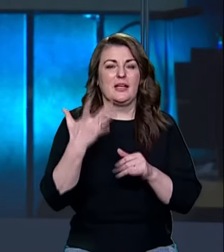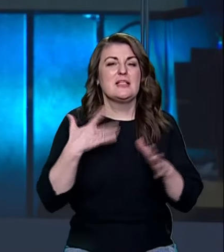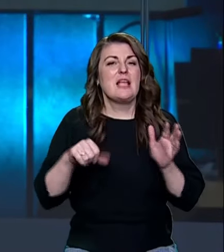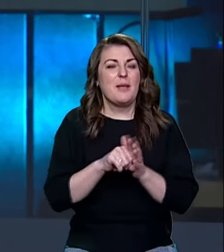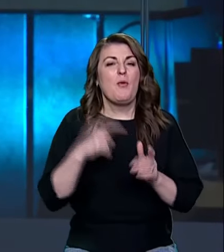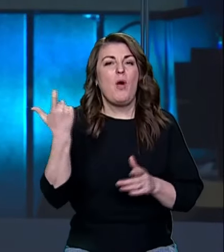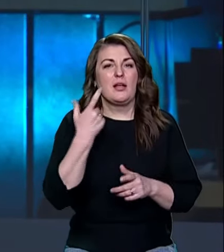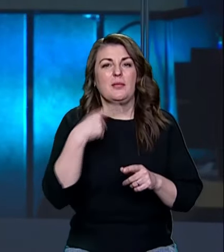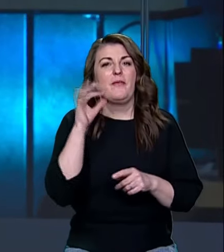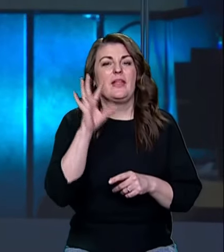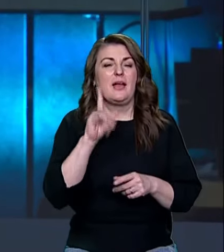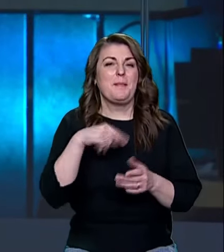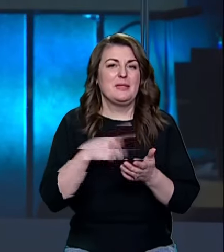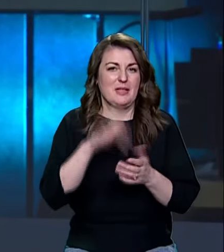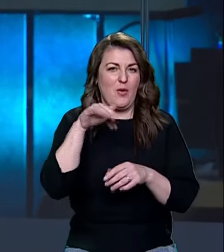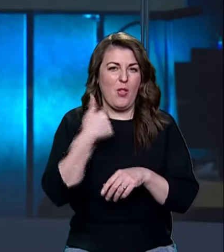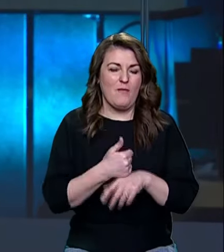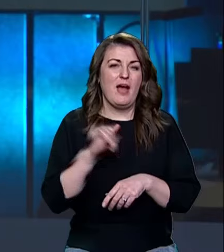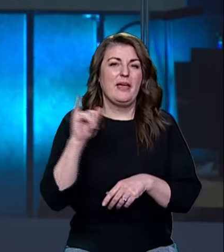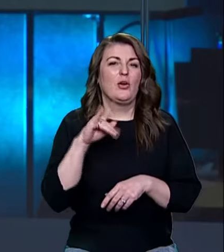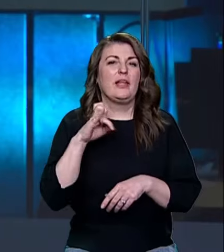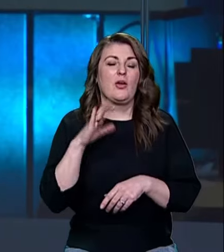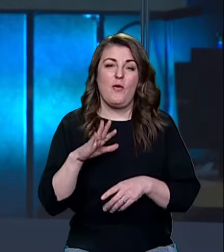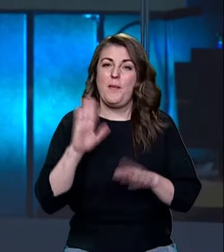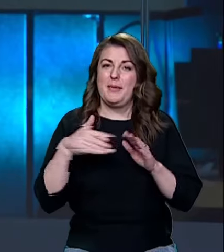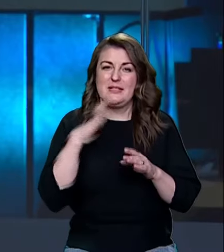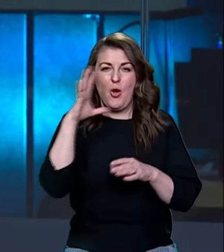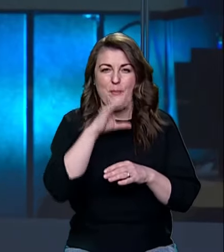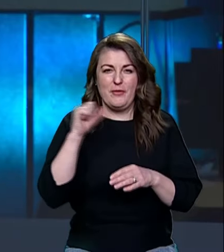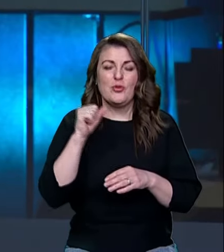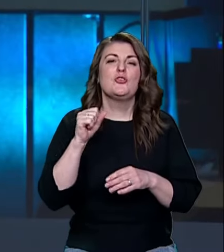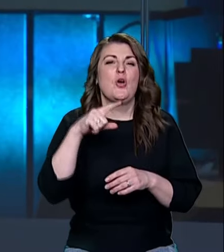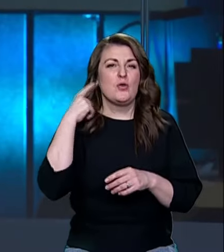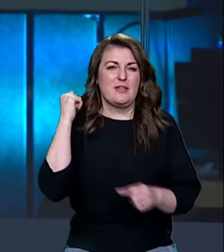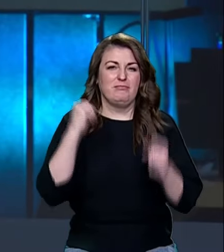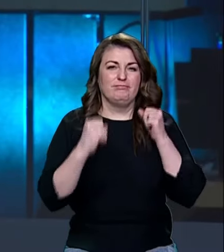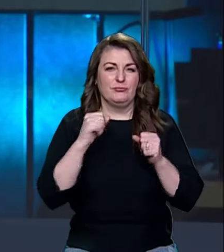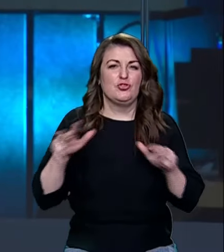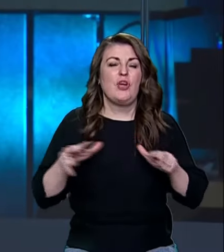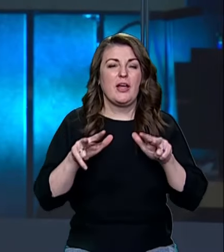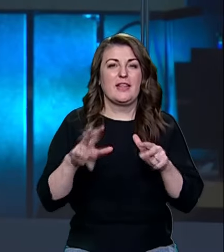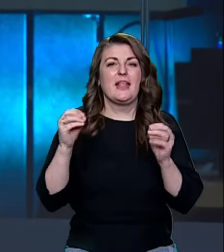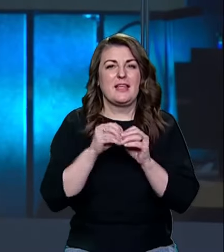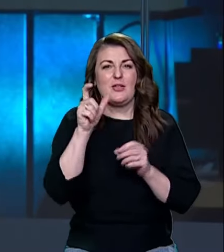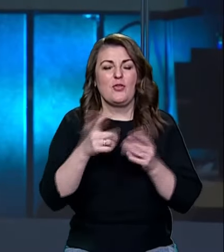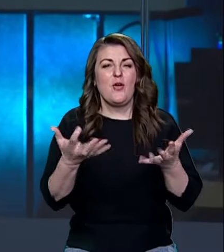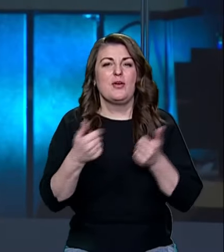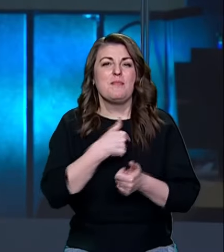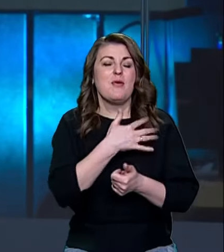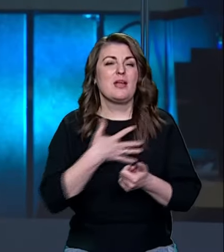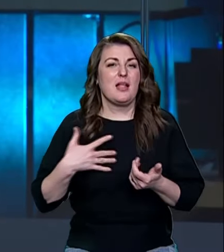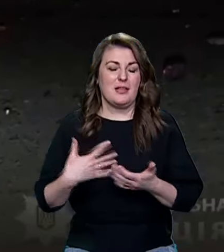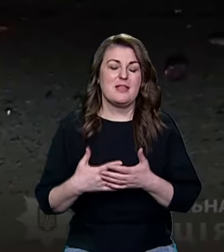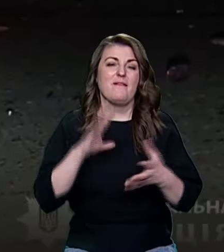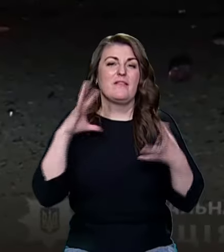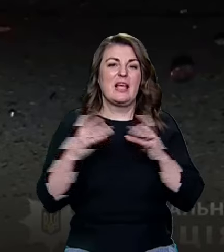Харкові, написав у телеграмі міський голова Ігор Терехов. Після опівночі росіяни вдарили по місту шахедами. Десять людей отримали поранення.